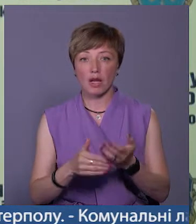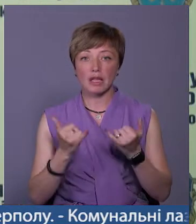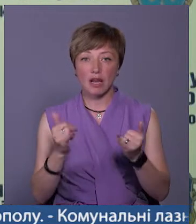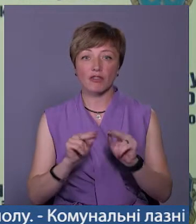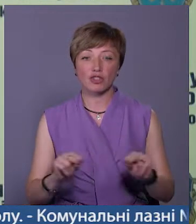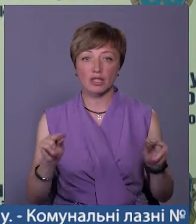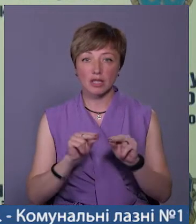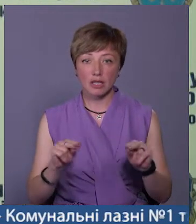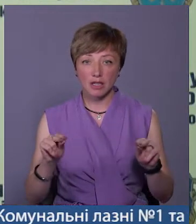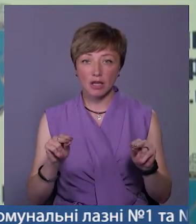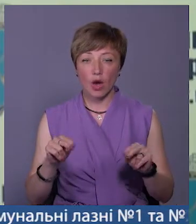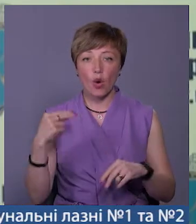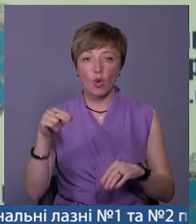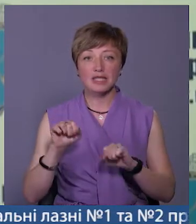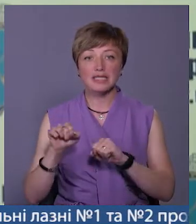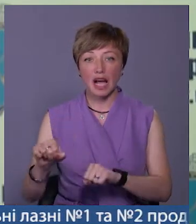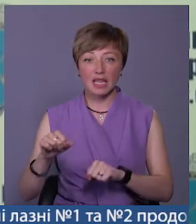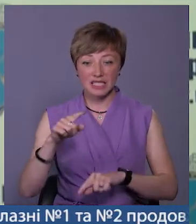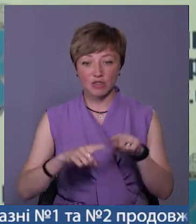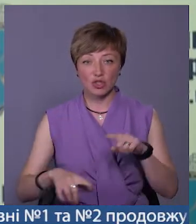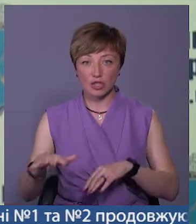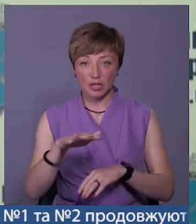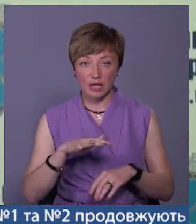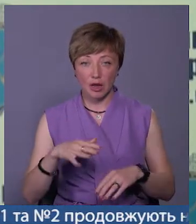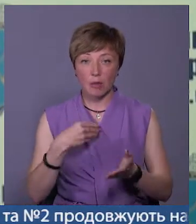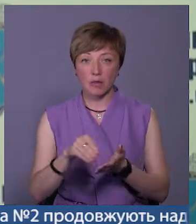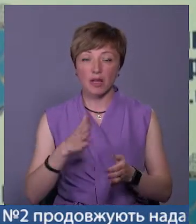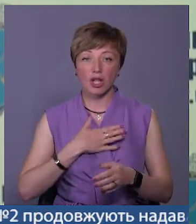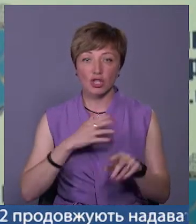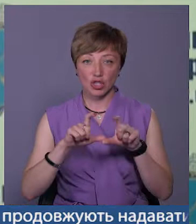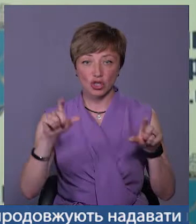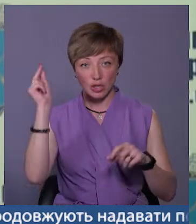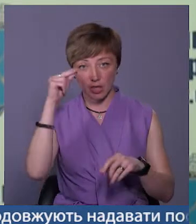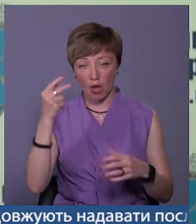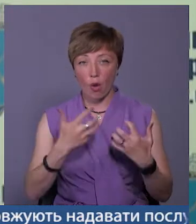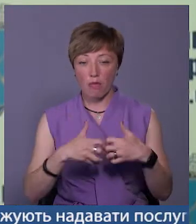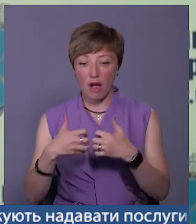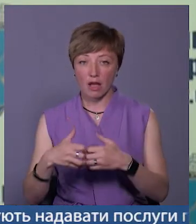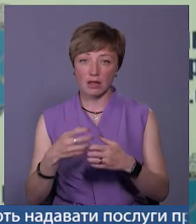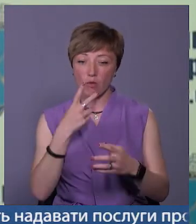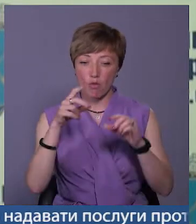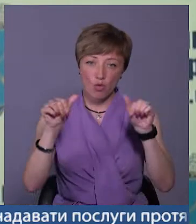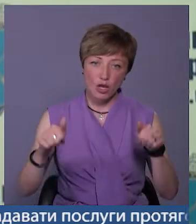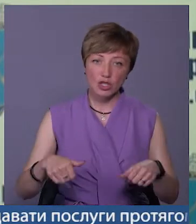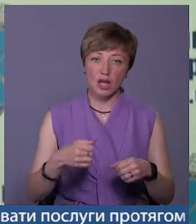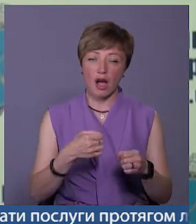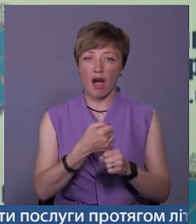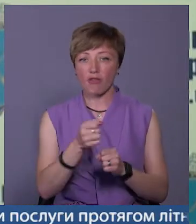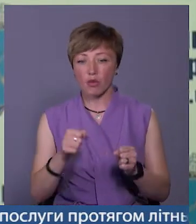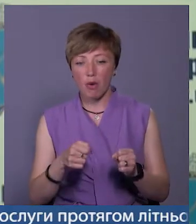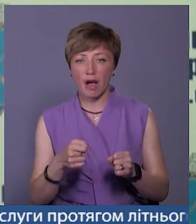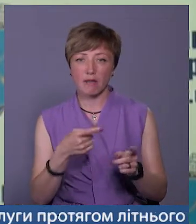вчителів уроку захисту вітчизни. Ми плануємо придбати для всіх наших шкіл навчальне обладнання, муляжі, автоматів,